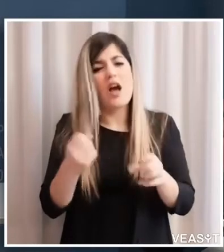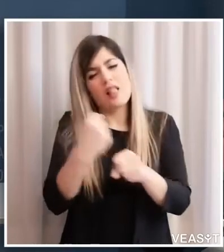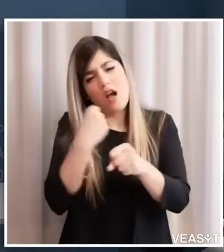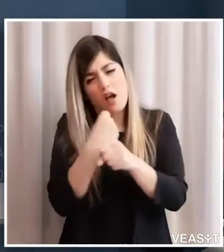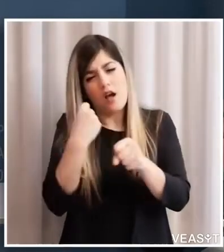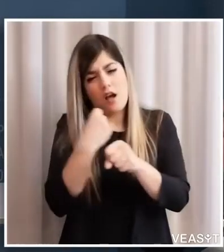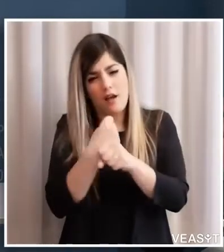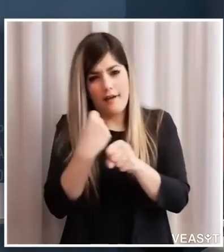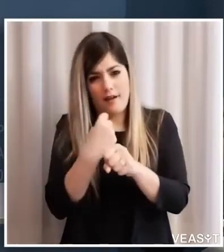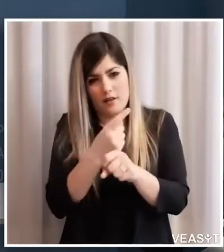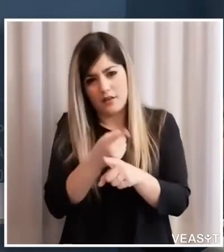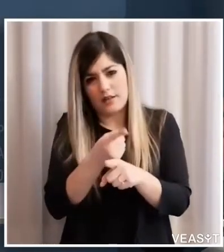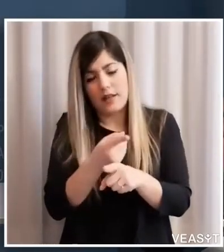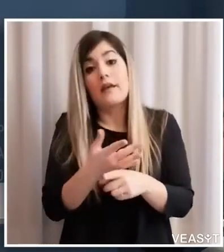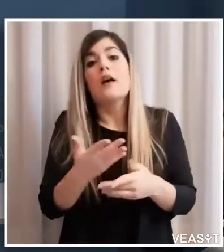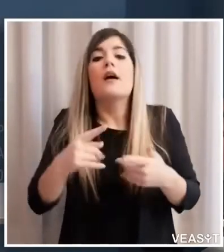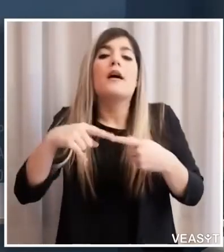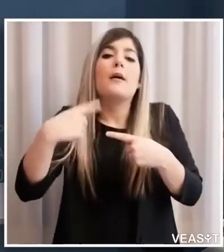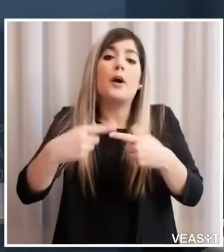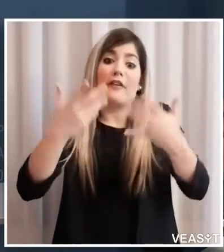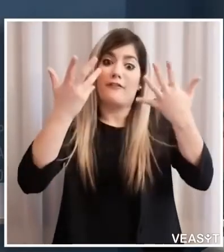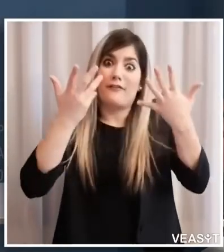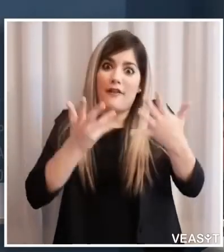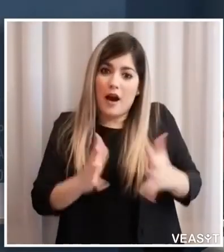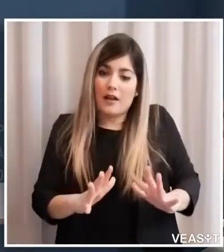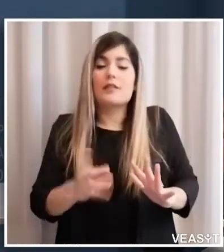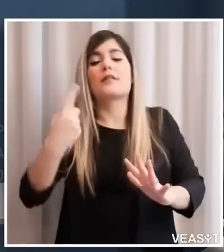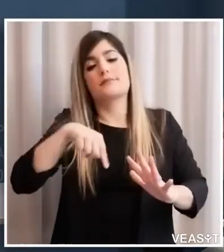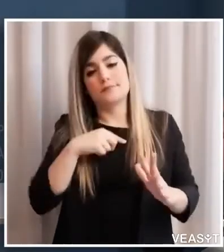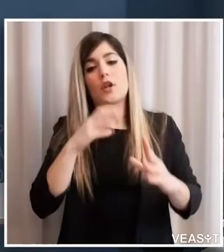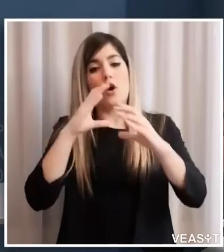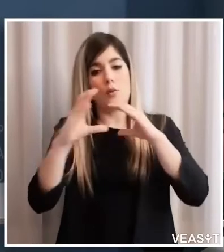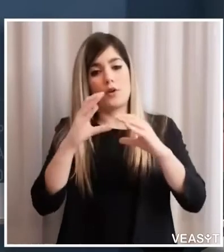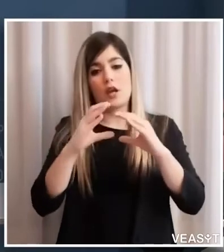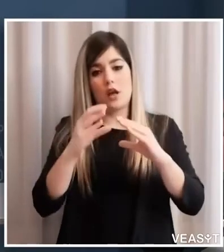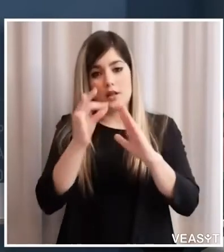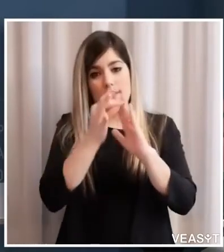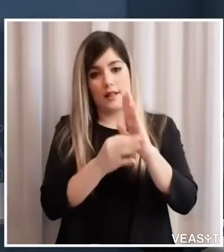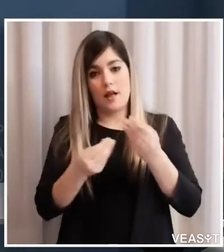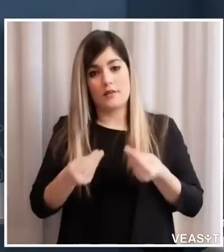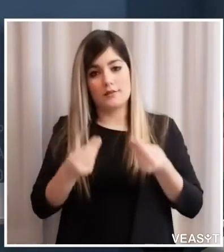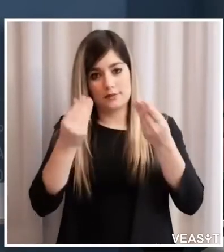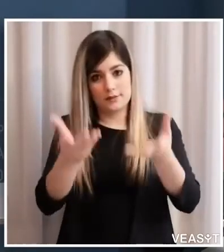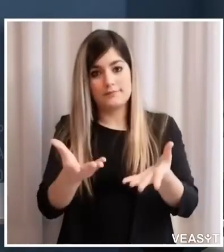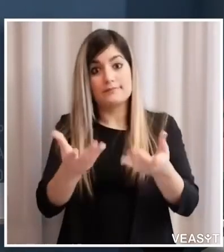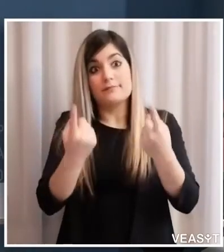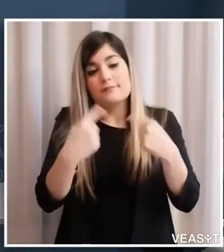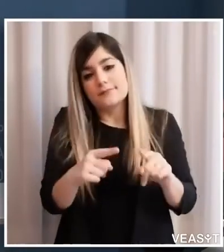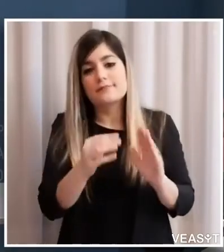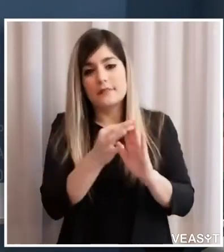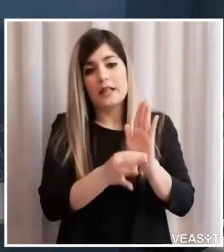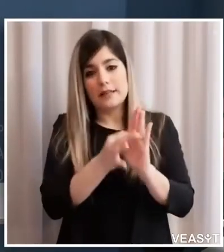volentieri comunicheremo questi dati perché sono dati che vanno anche